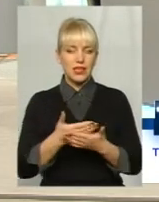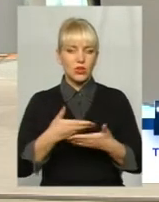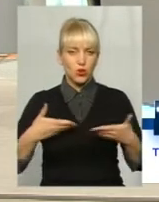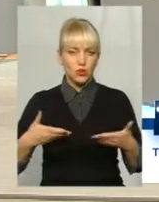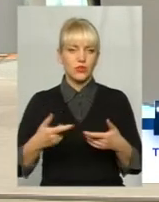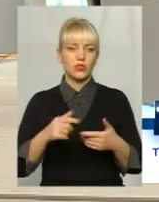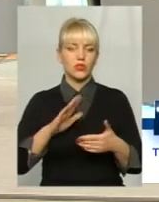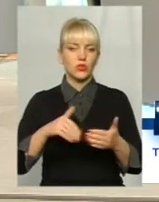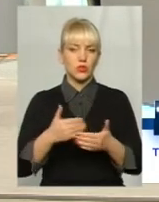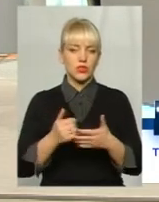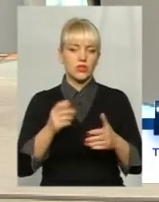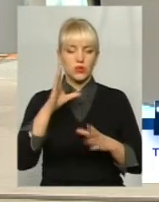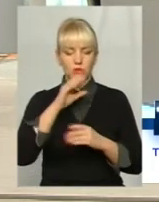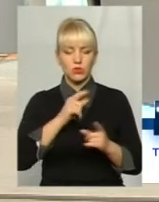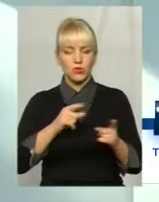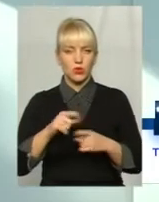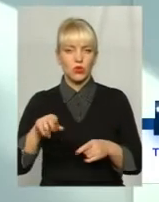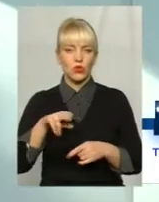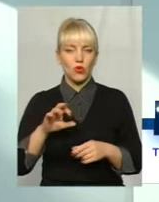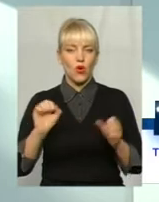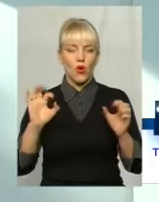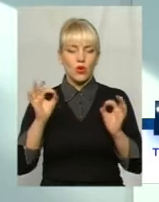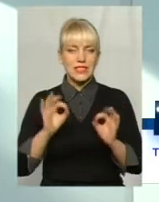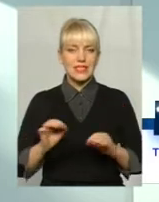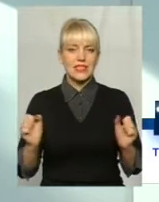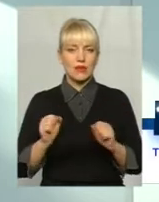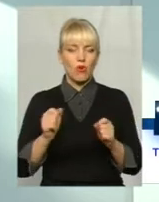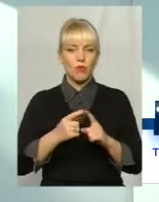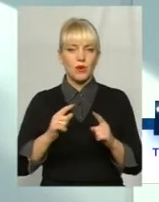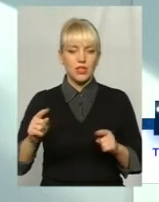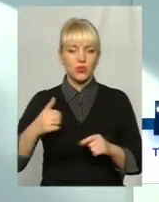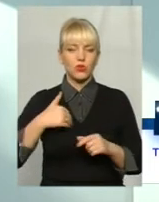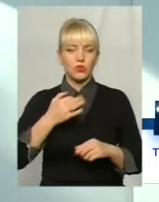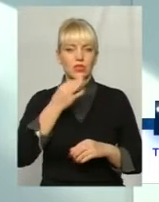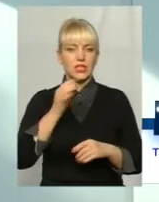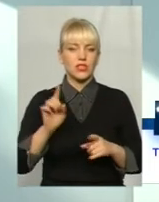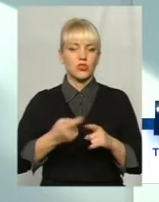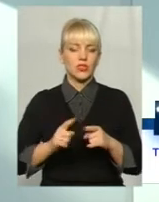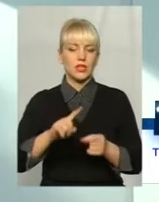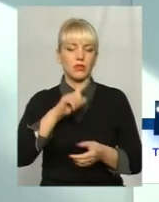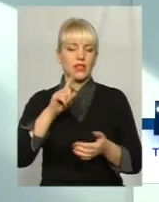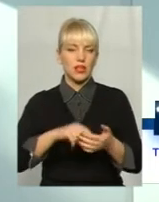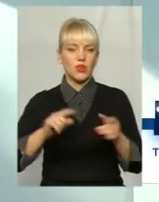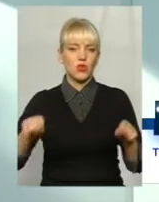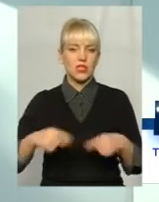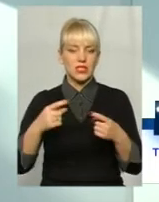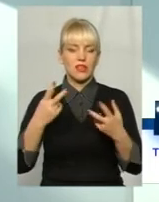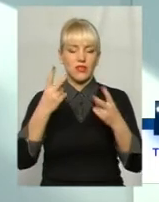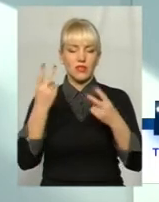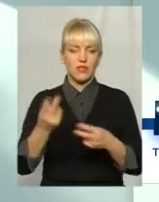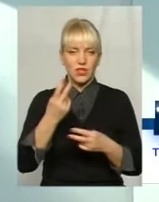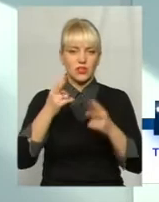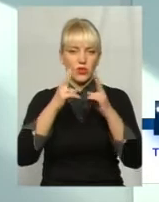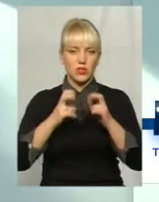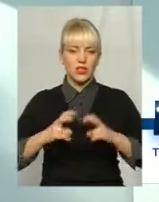підготовились до осінньо-зимового періоду. І хочу сказати, що це питання, як і організаційно двічі розглядалось на засідної виконавчого